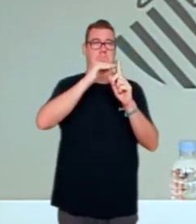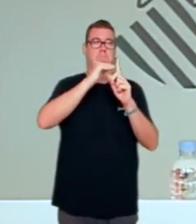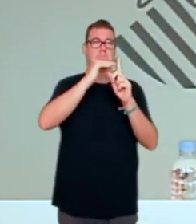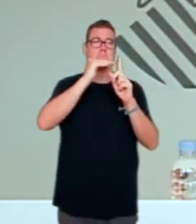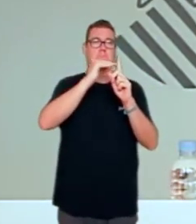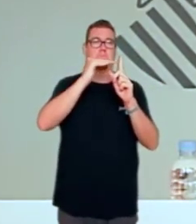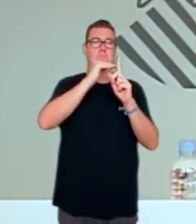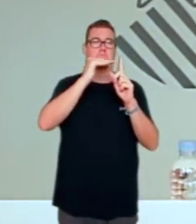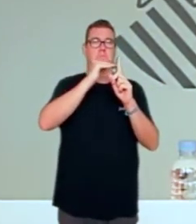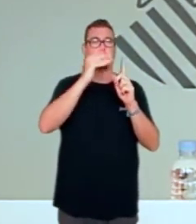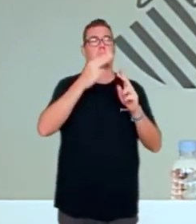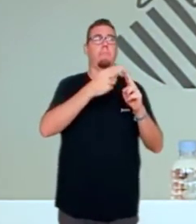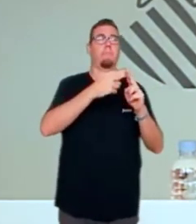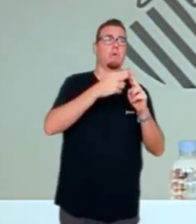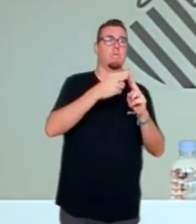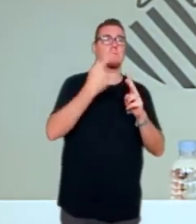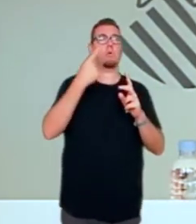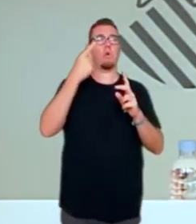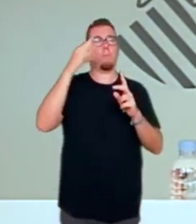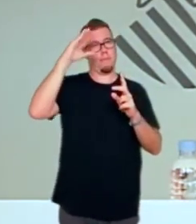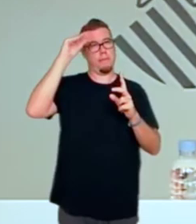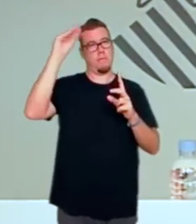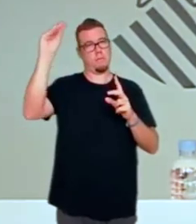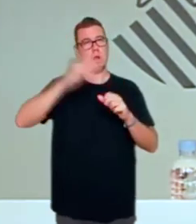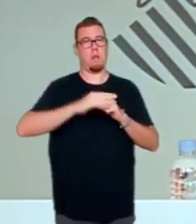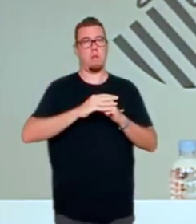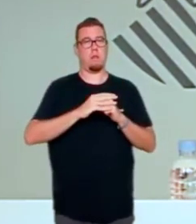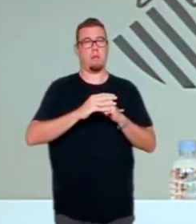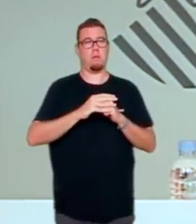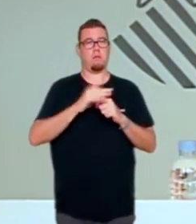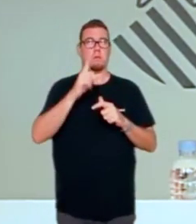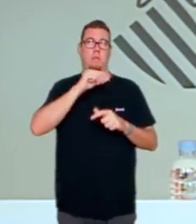tant polític com intel·lectual com de moralitat.